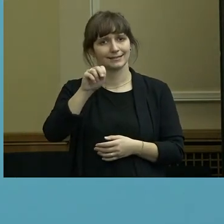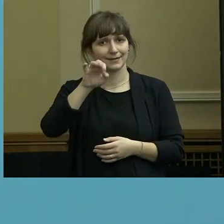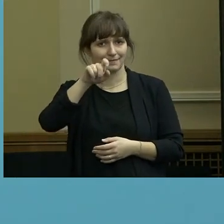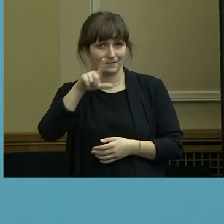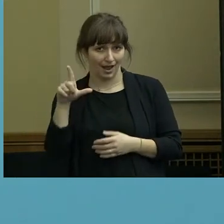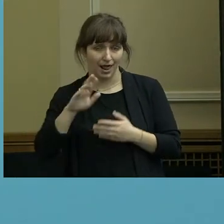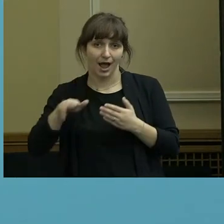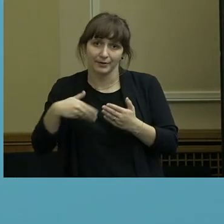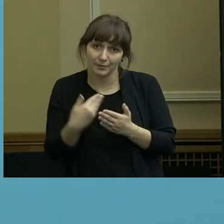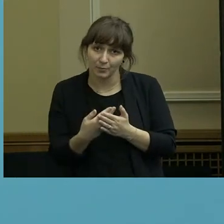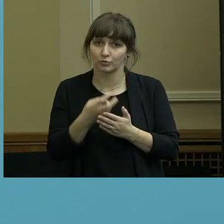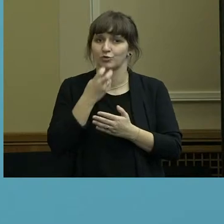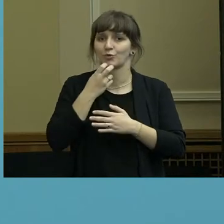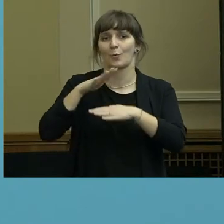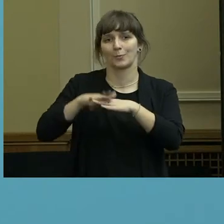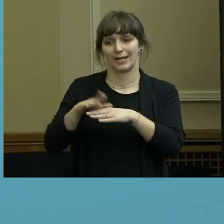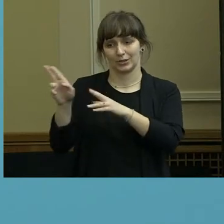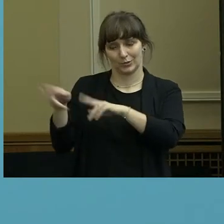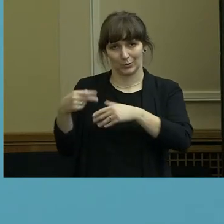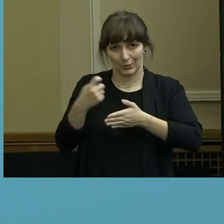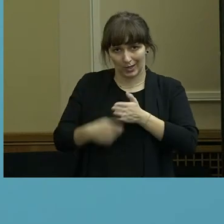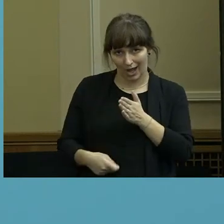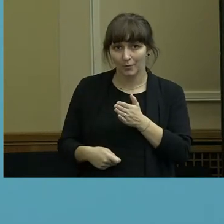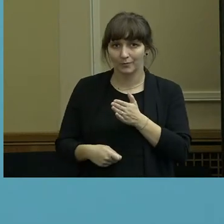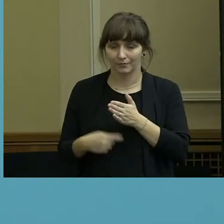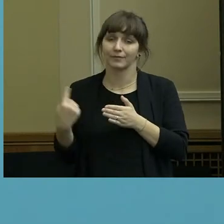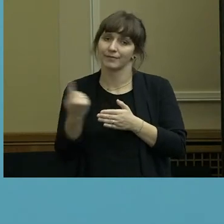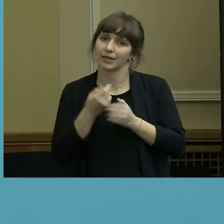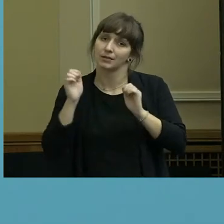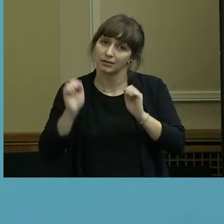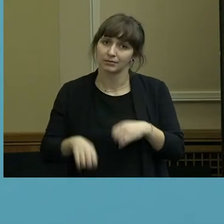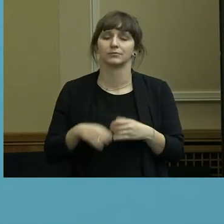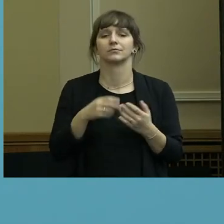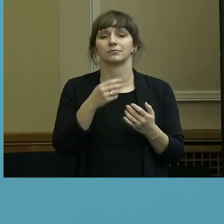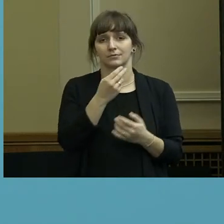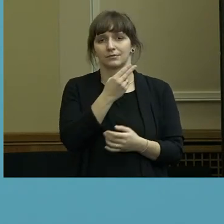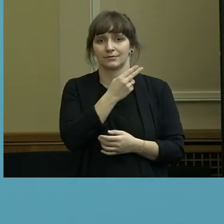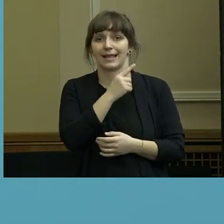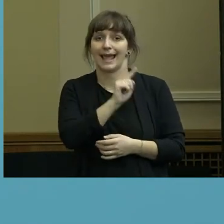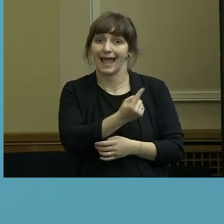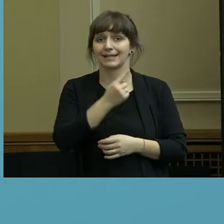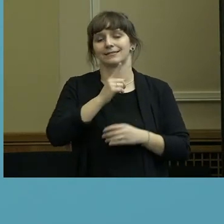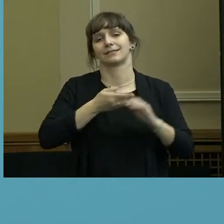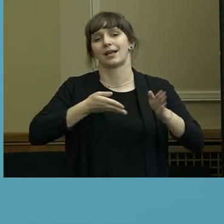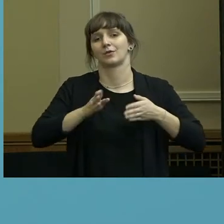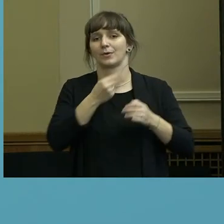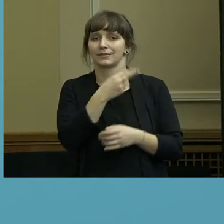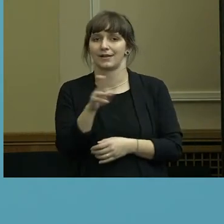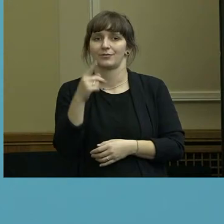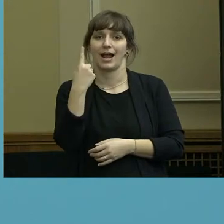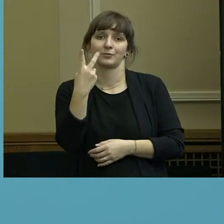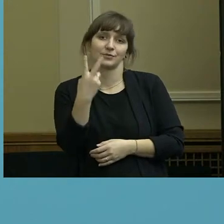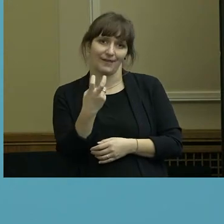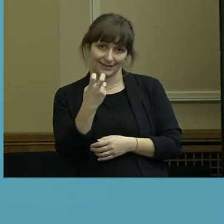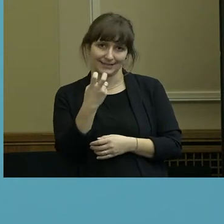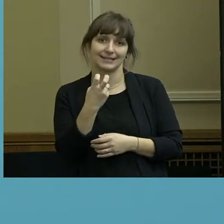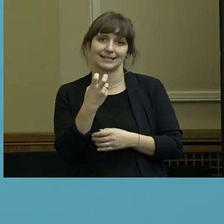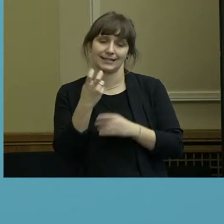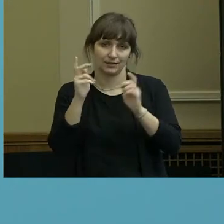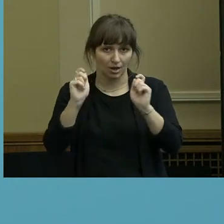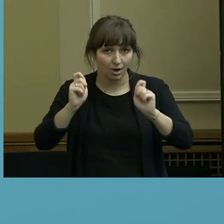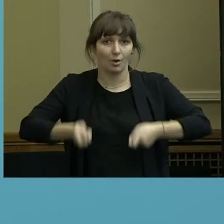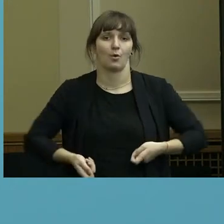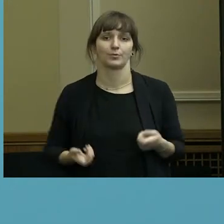im Jahr 2021 rückwirkend zum 01.01.2021 aufnehmen. Also insofern wird auch noch der